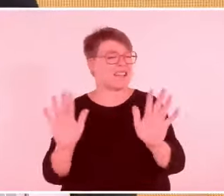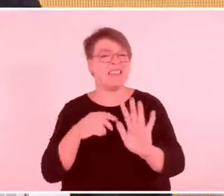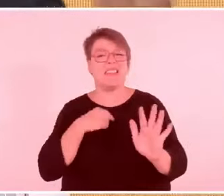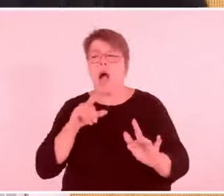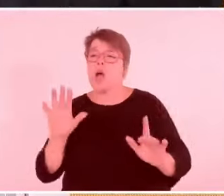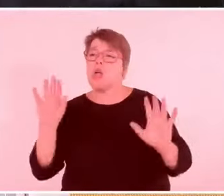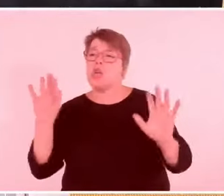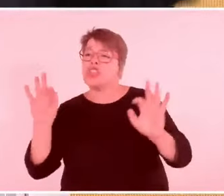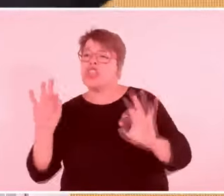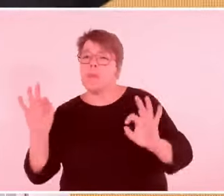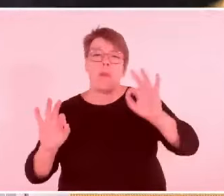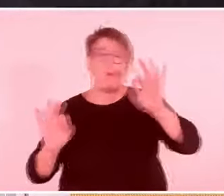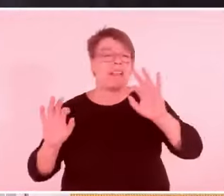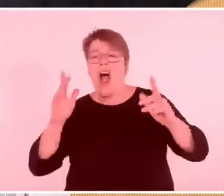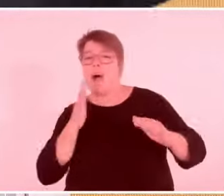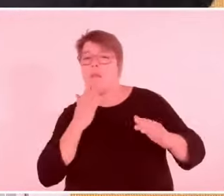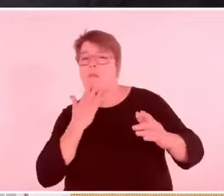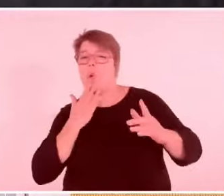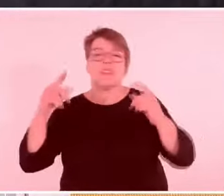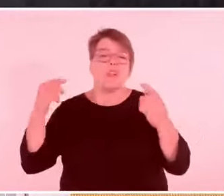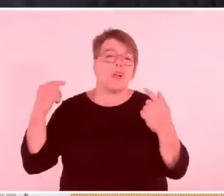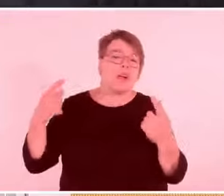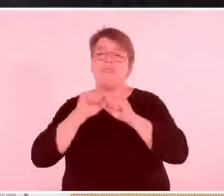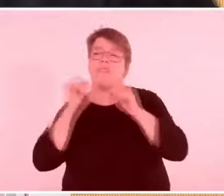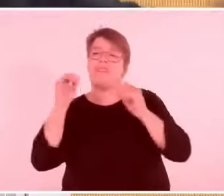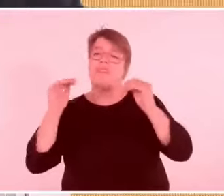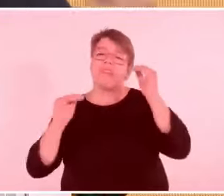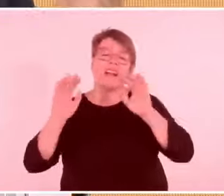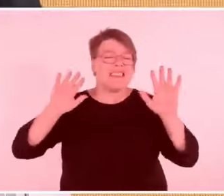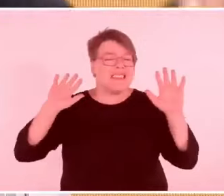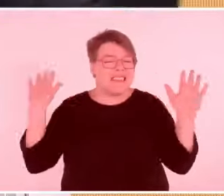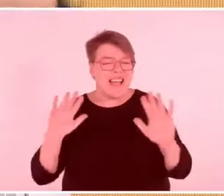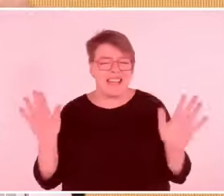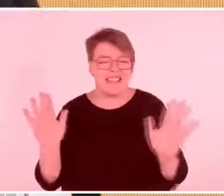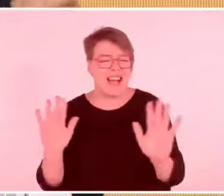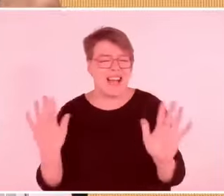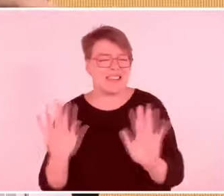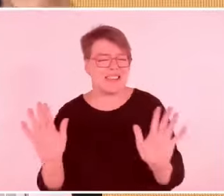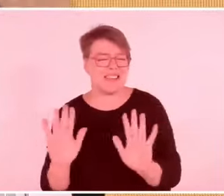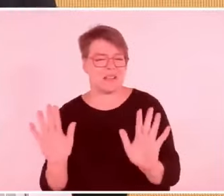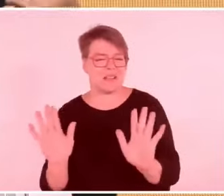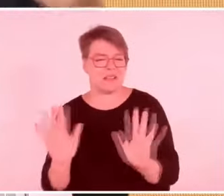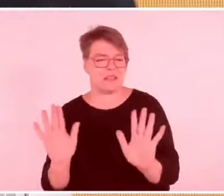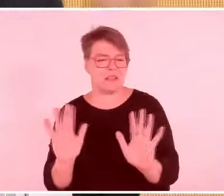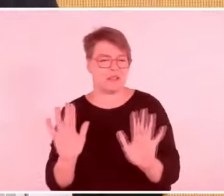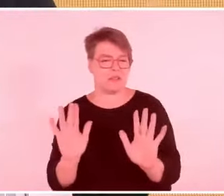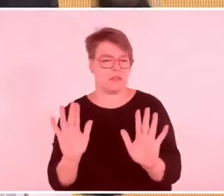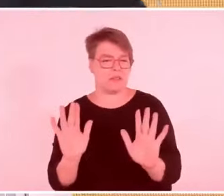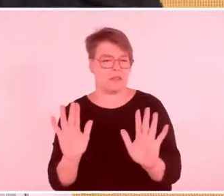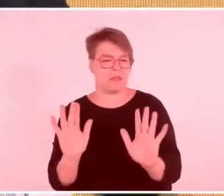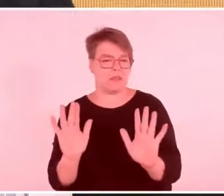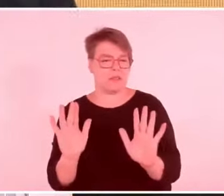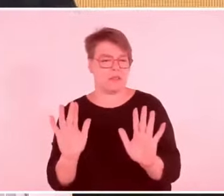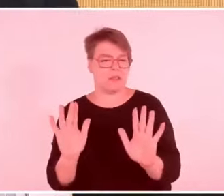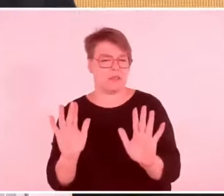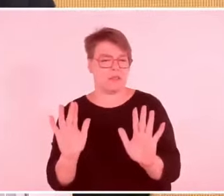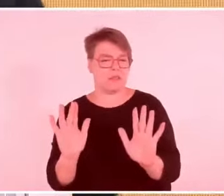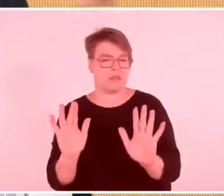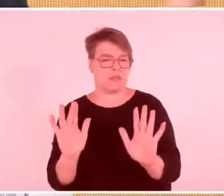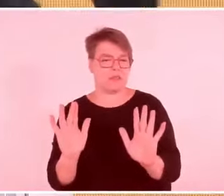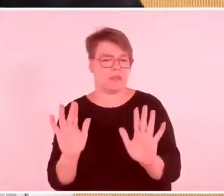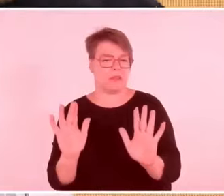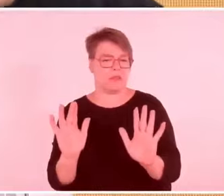Sie sehen jetzt, was das Zuhören und zur Vielfalt und zur Inklusion gehört.